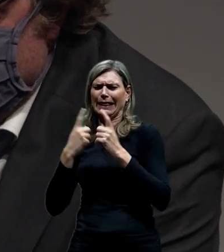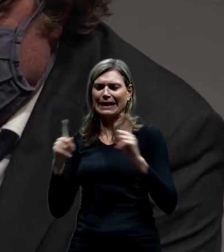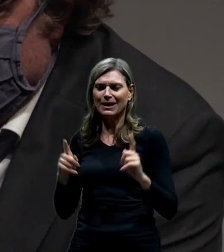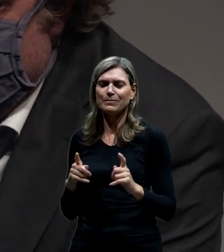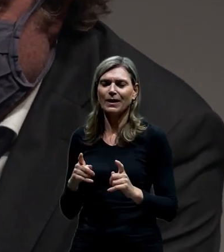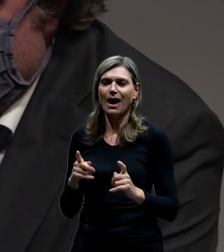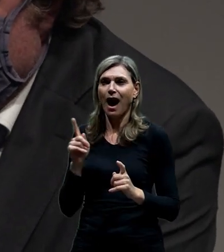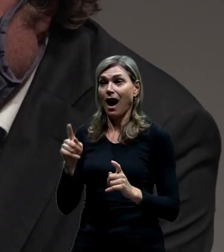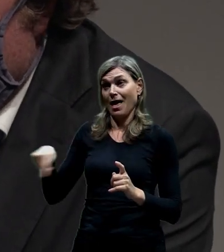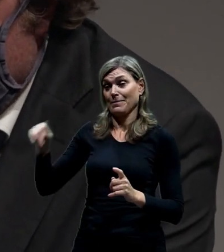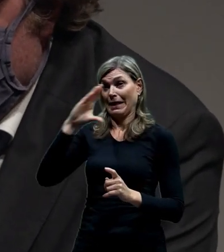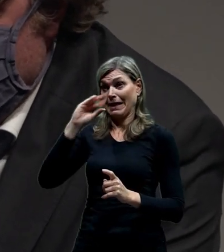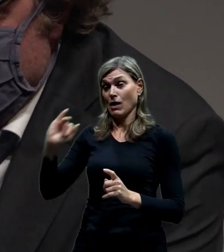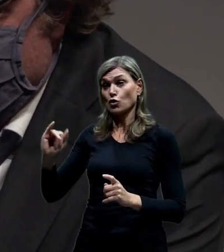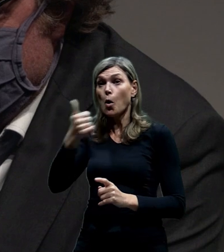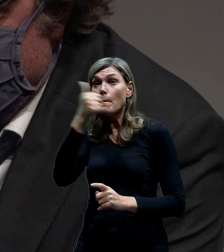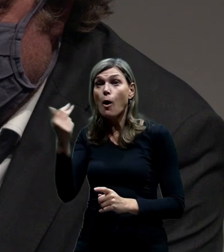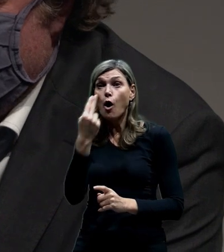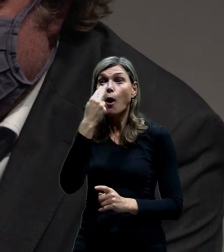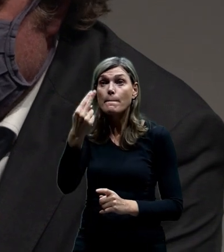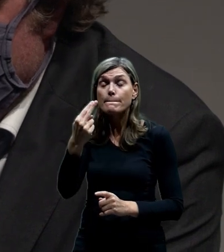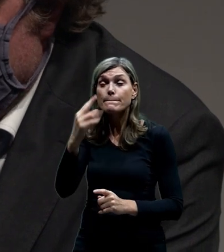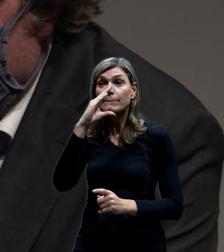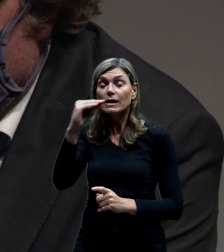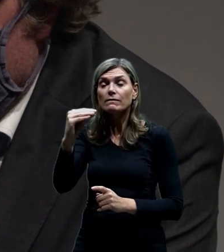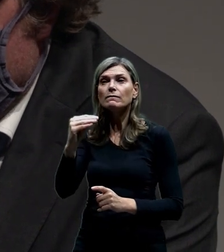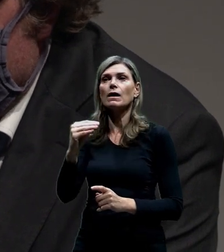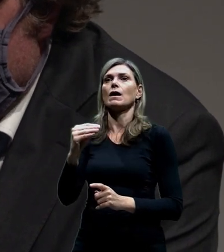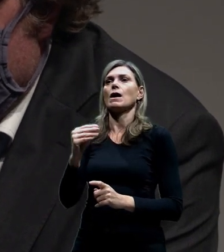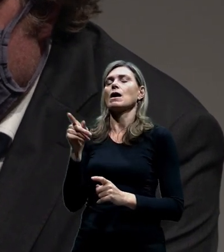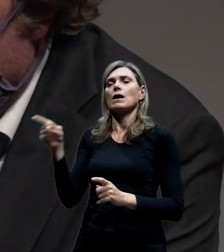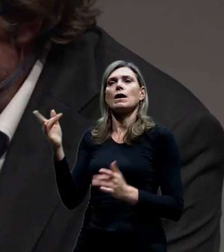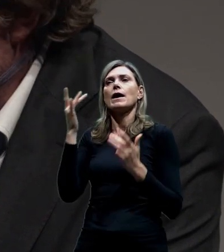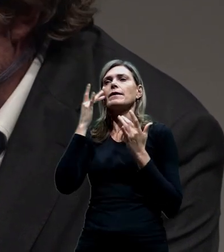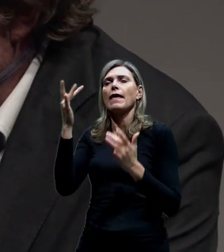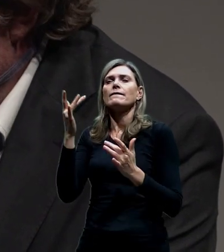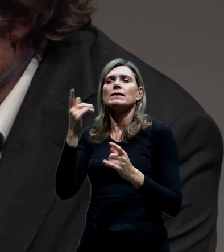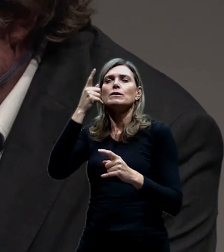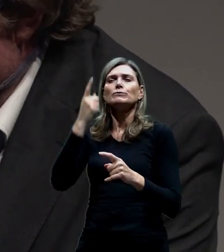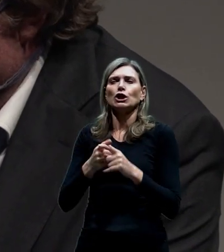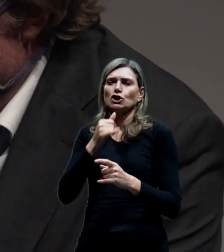pro diváka, který se do toho díval poprvé, neviděl vlastně úplně přesně ty detailní čísla. Tam,